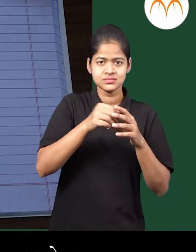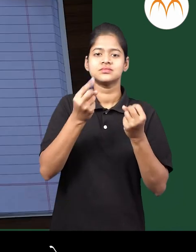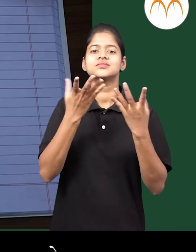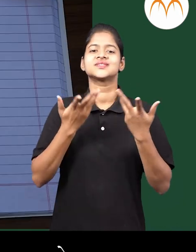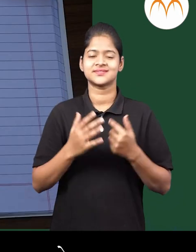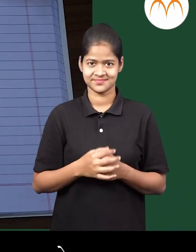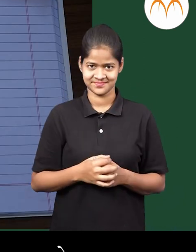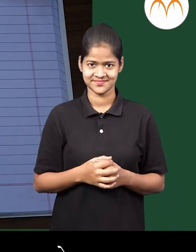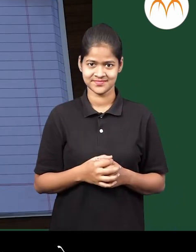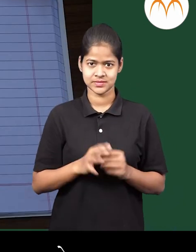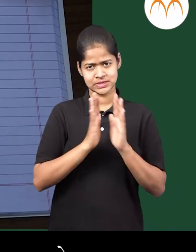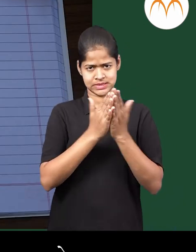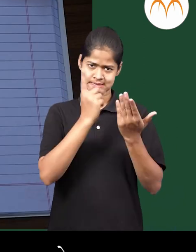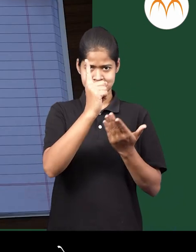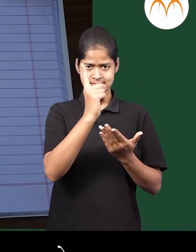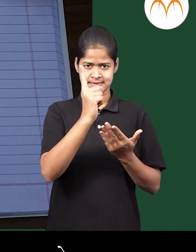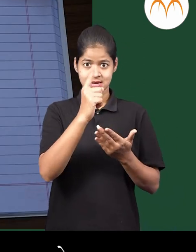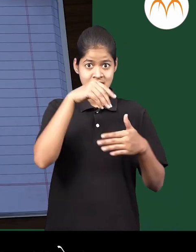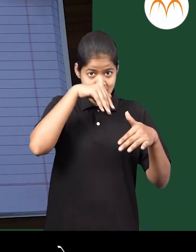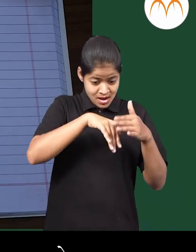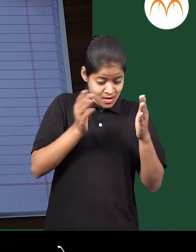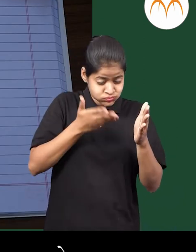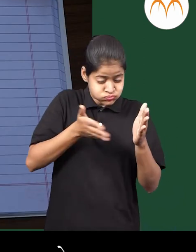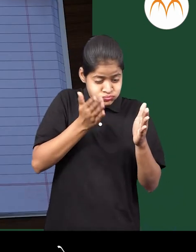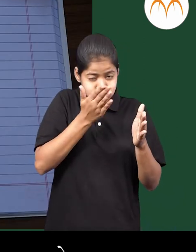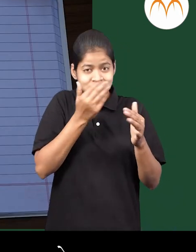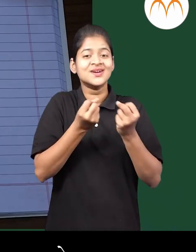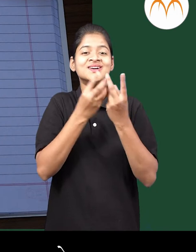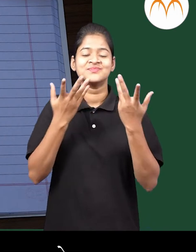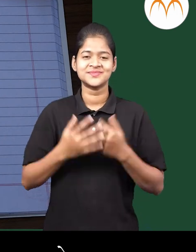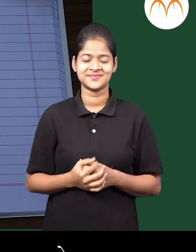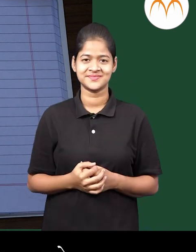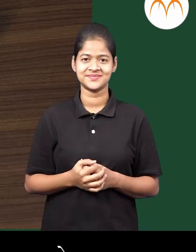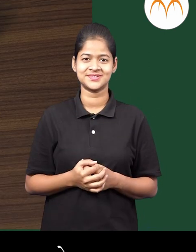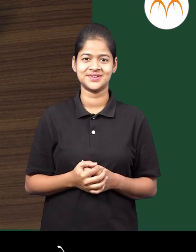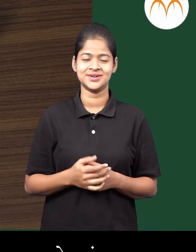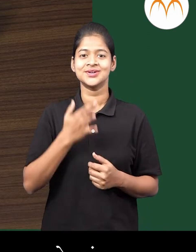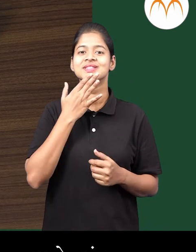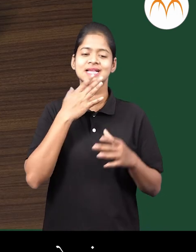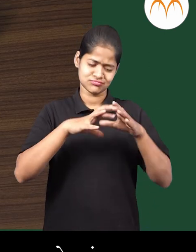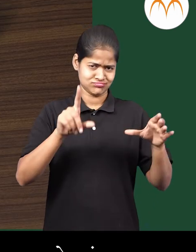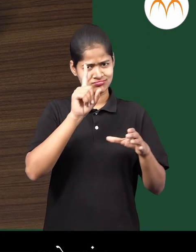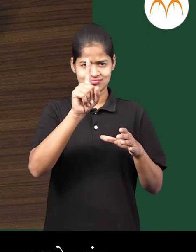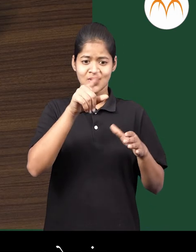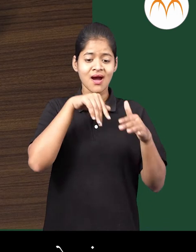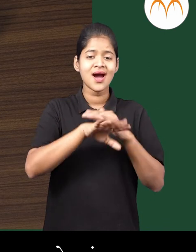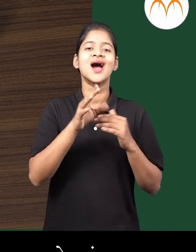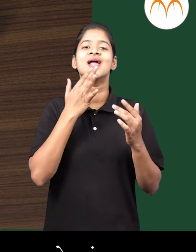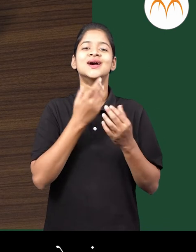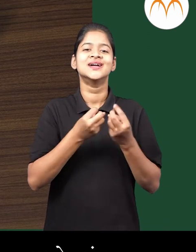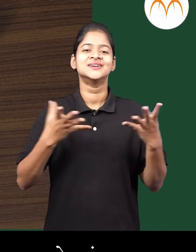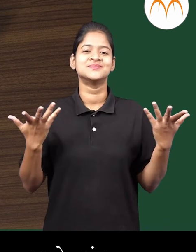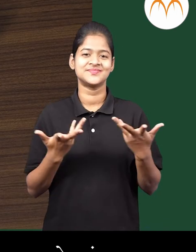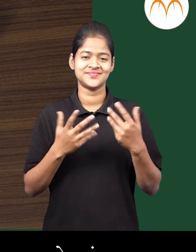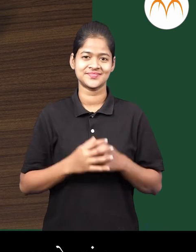वही एक पन त्याचात पान मात्र अनेक रंग पेटी एक अच्छ पन